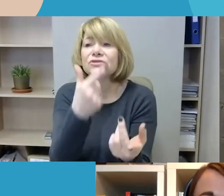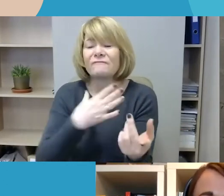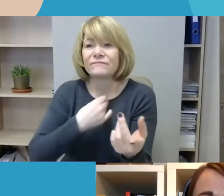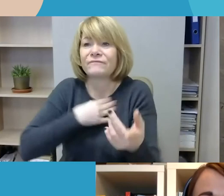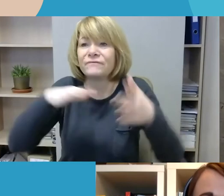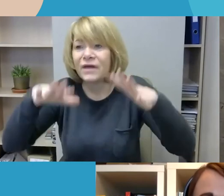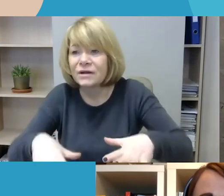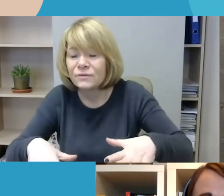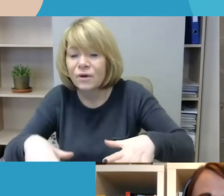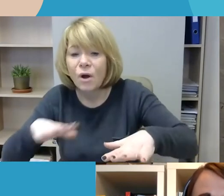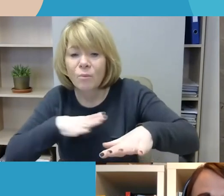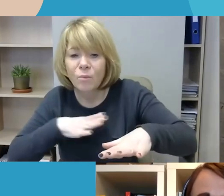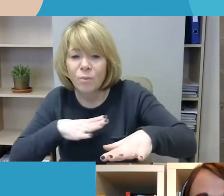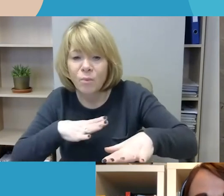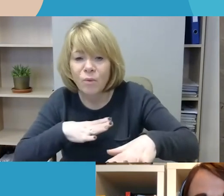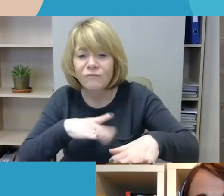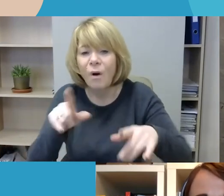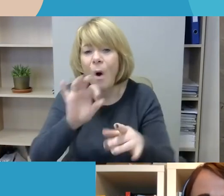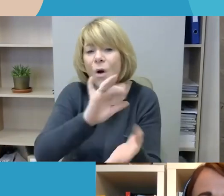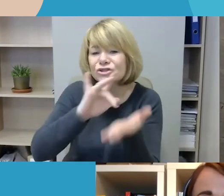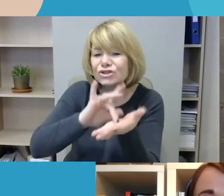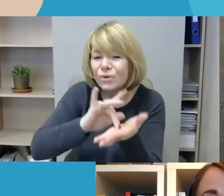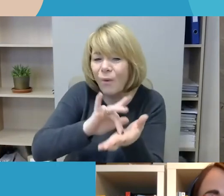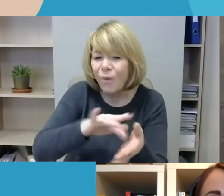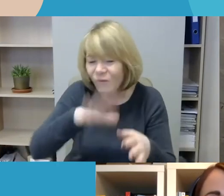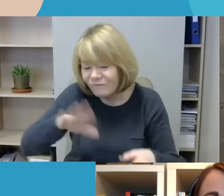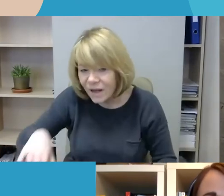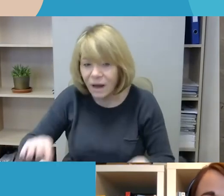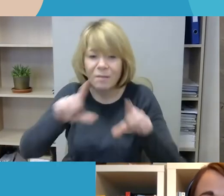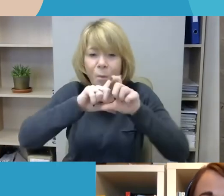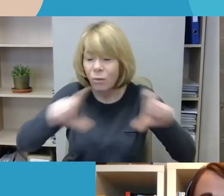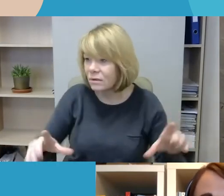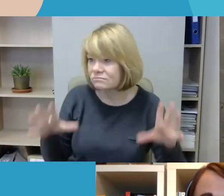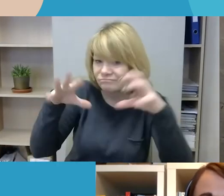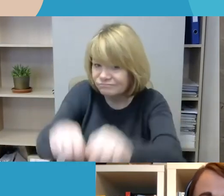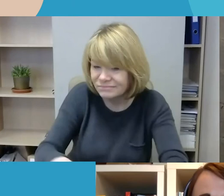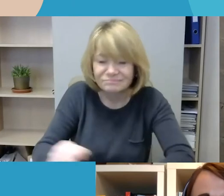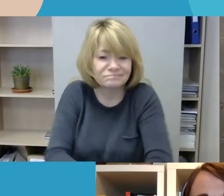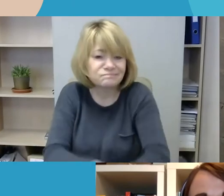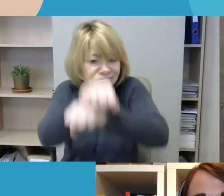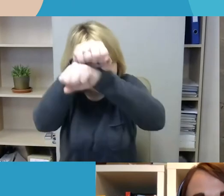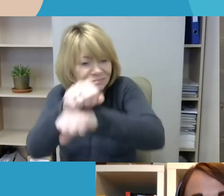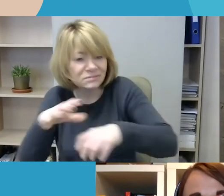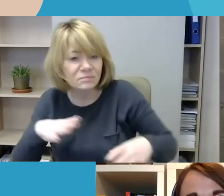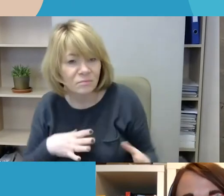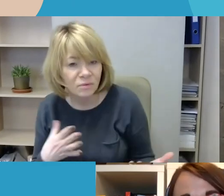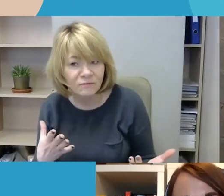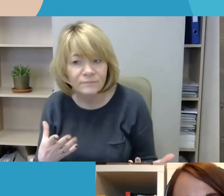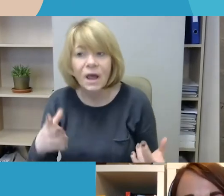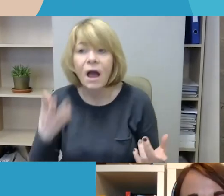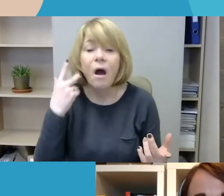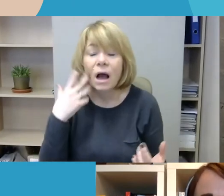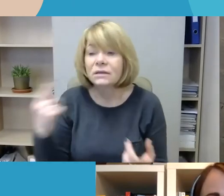išpoliai prieš romų vaikus, prieš mokyklos. Tai kai buvo sprendžiama, tada buvo užsipuolami tie patys